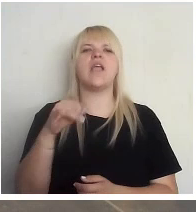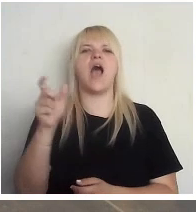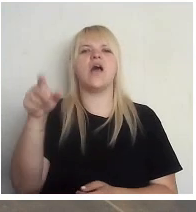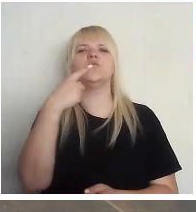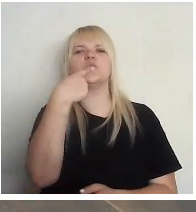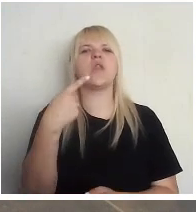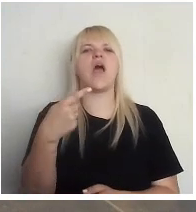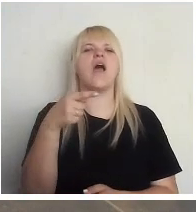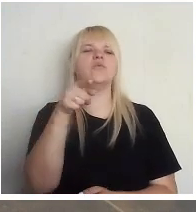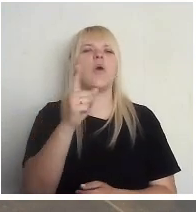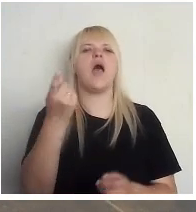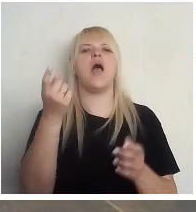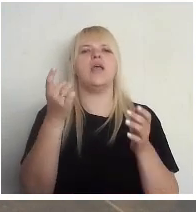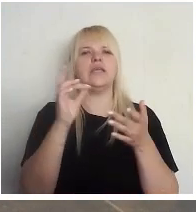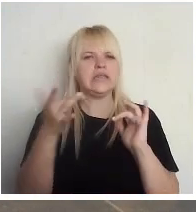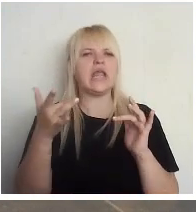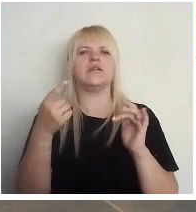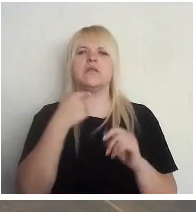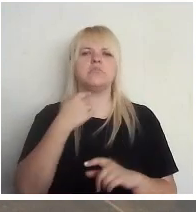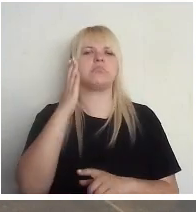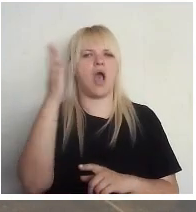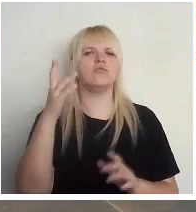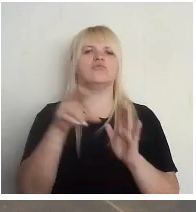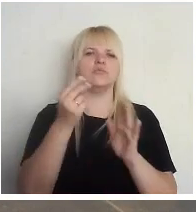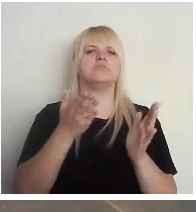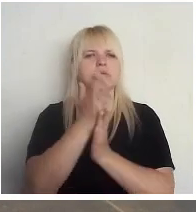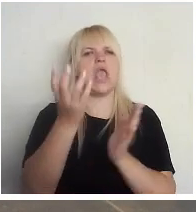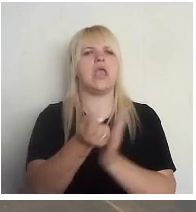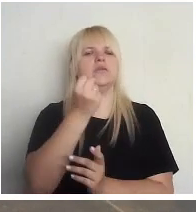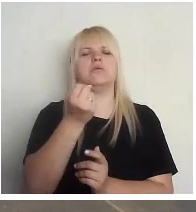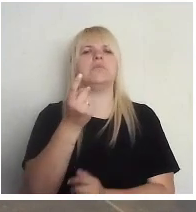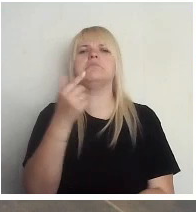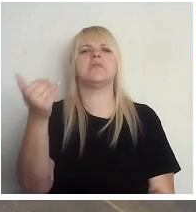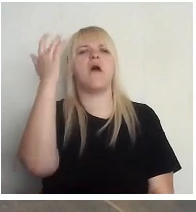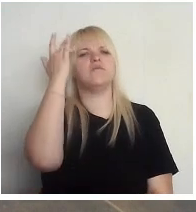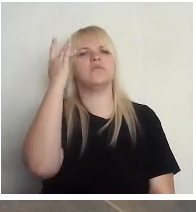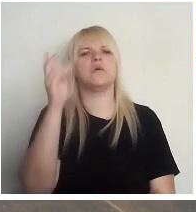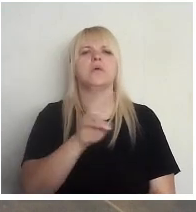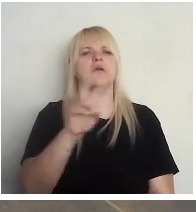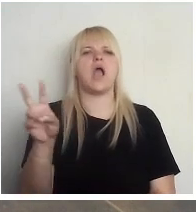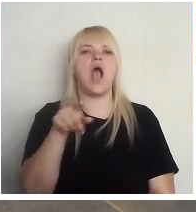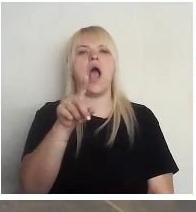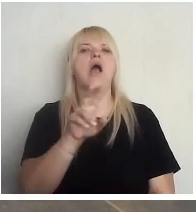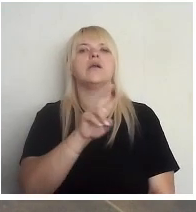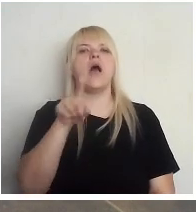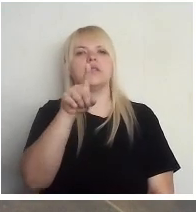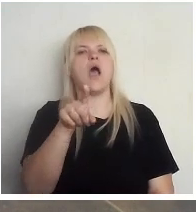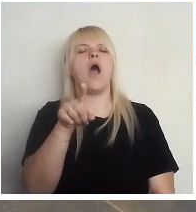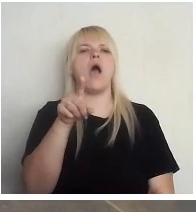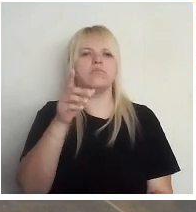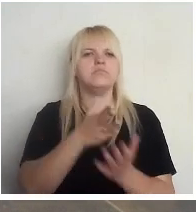piemību elektronisko pēc tavām domām. kā tad tā piemība varētu būt no